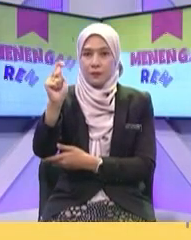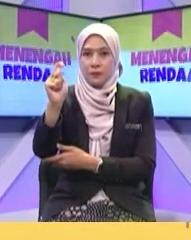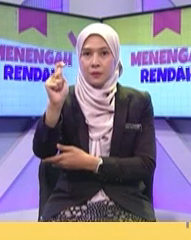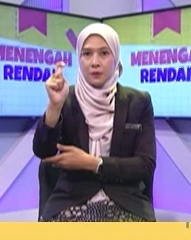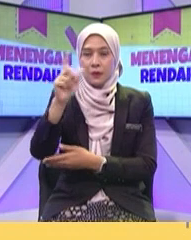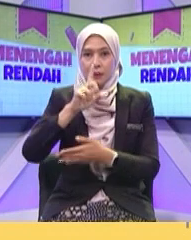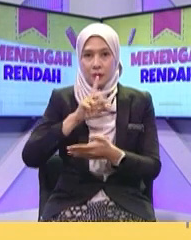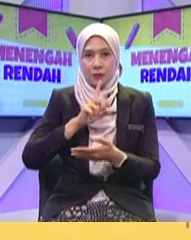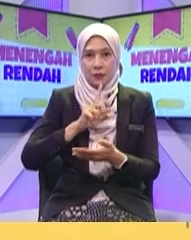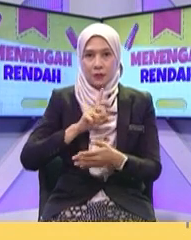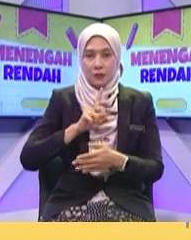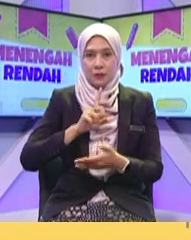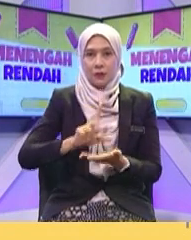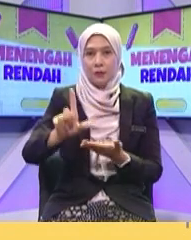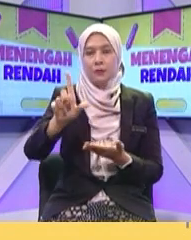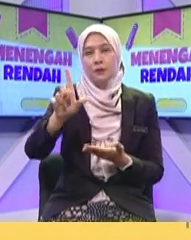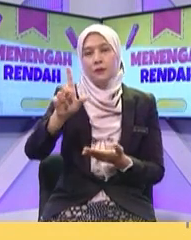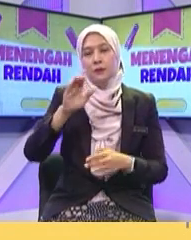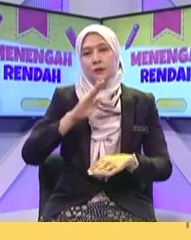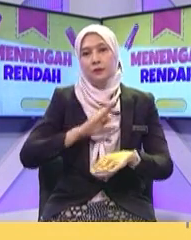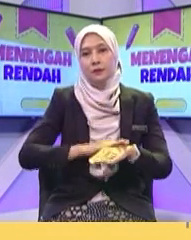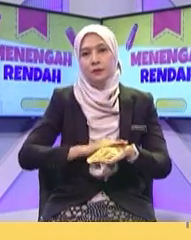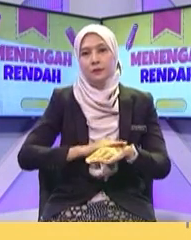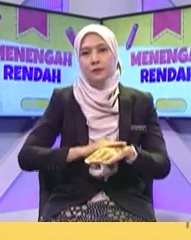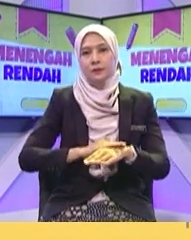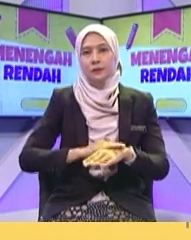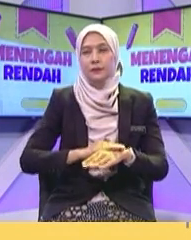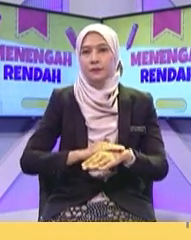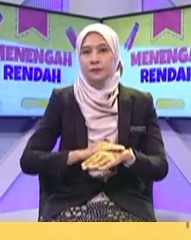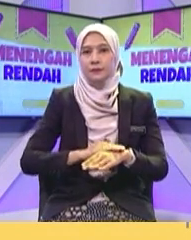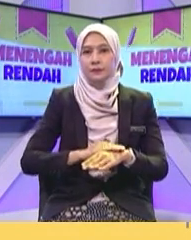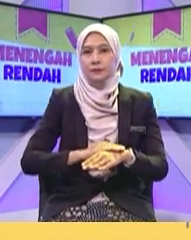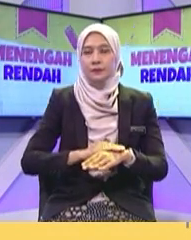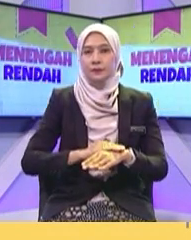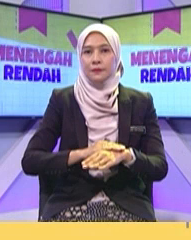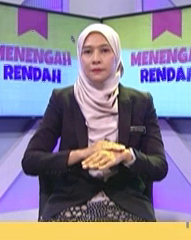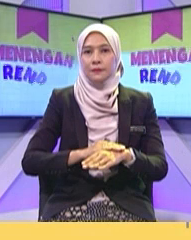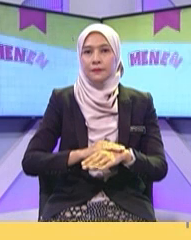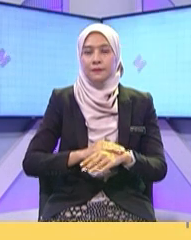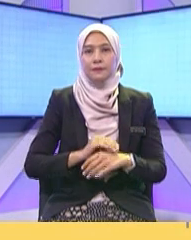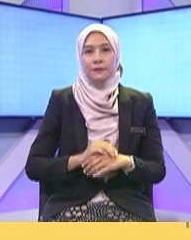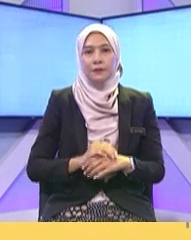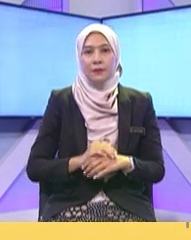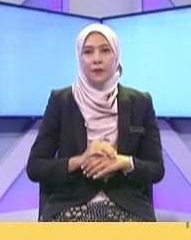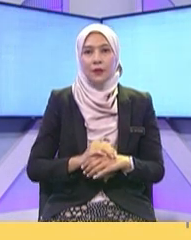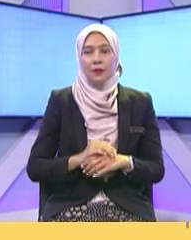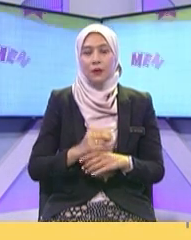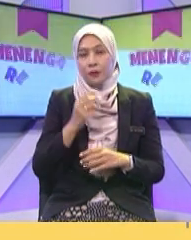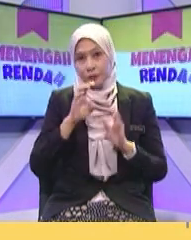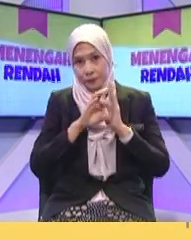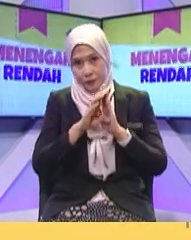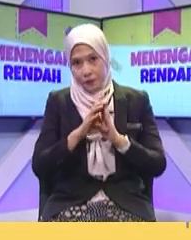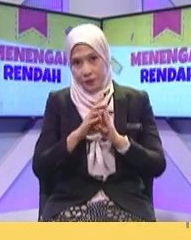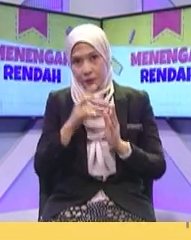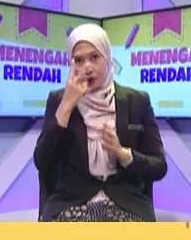Utama dia Misi dia adalah Pencerapan bumi Kita nak cerak Kalau kita tengokkan Kita nak tengok Bentuk muka bumi kita